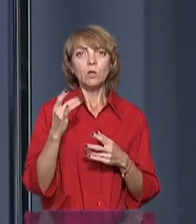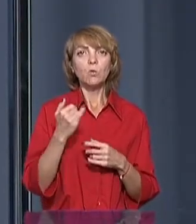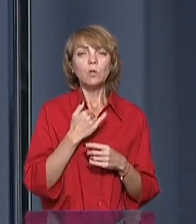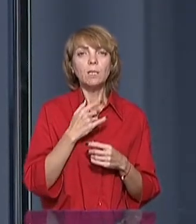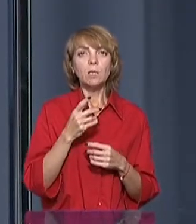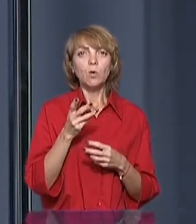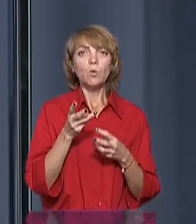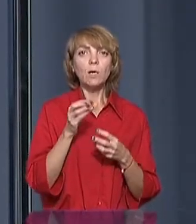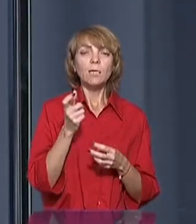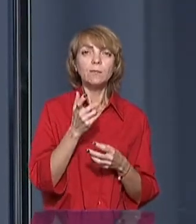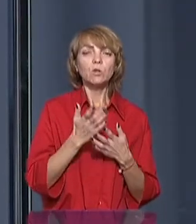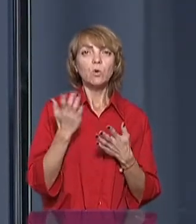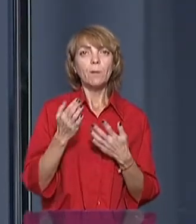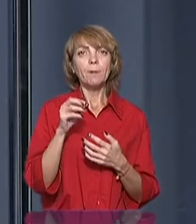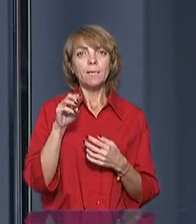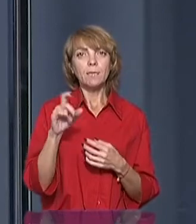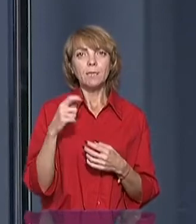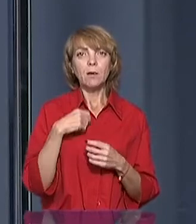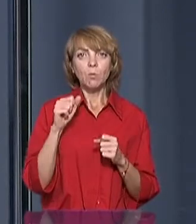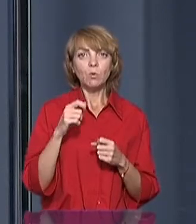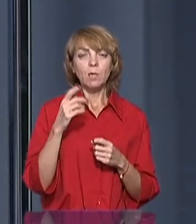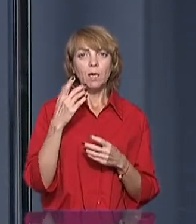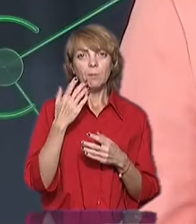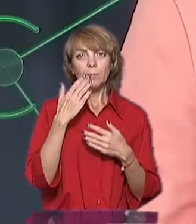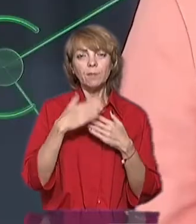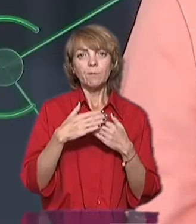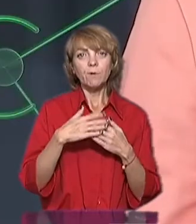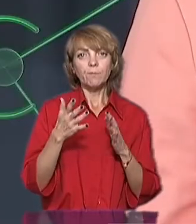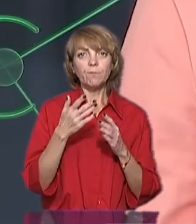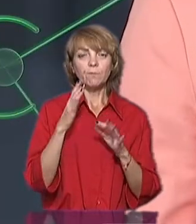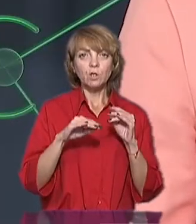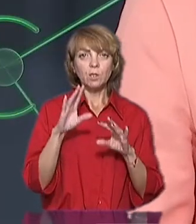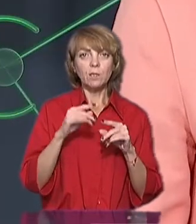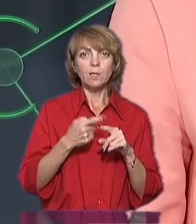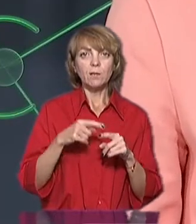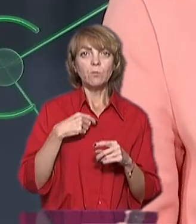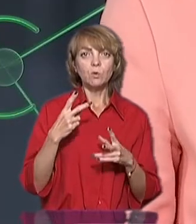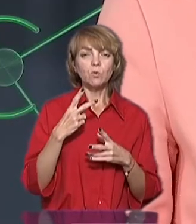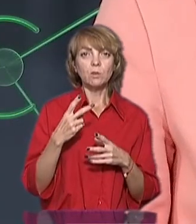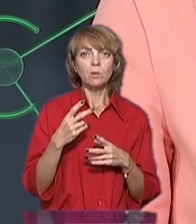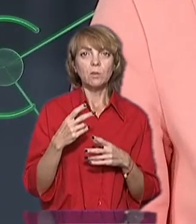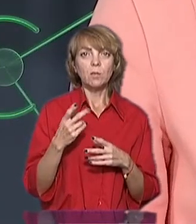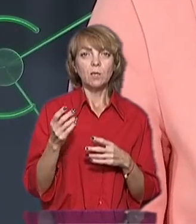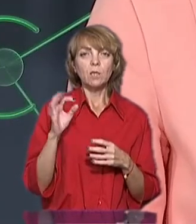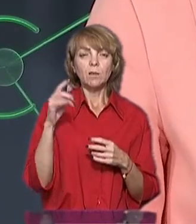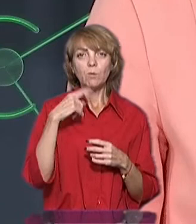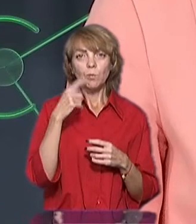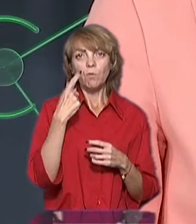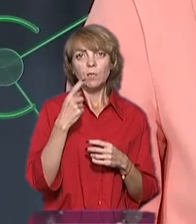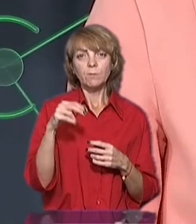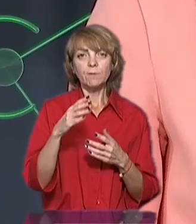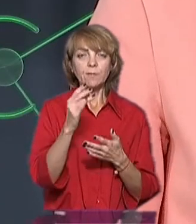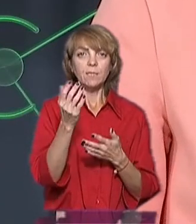котельних газов, скільки пилетних, ну, я його можу теоретически і вичислить, ну, для этого мені треба, віршу згодом, прийти, взяти